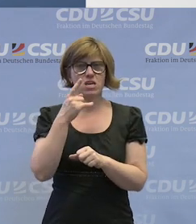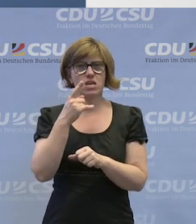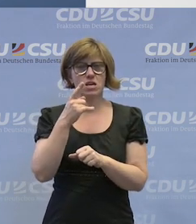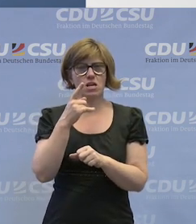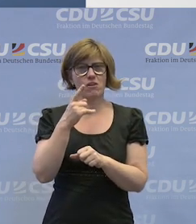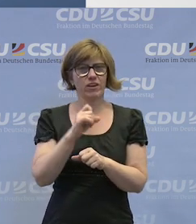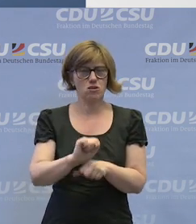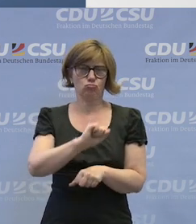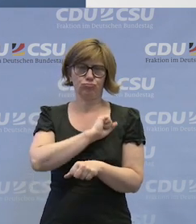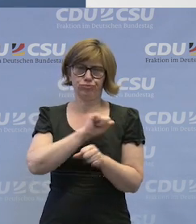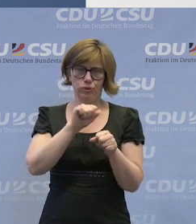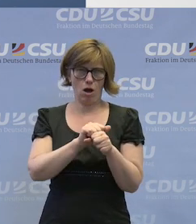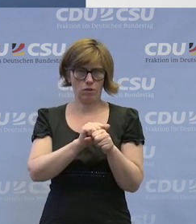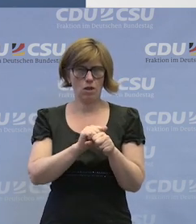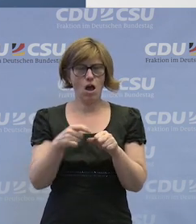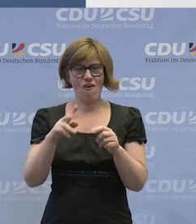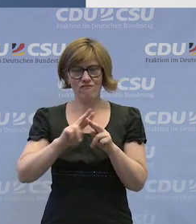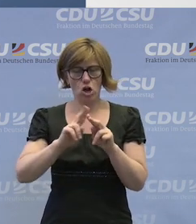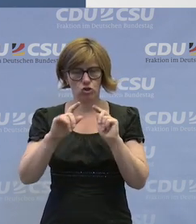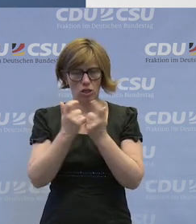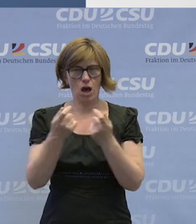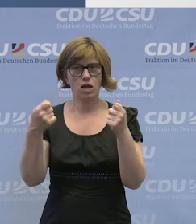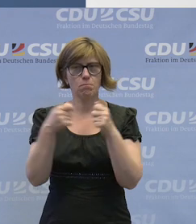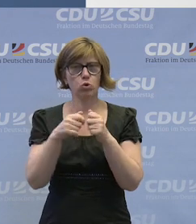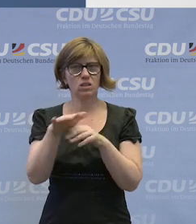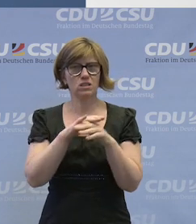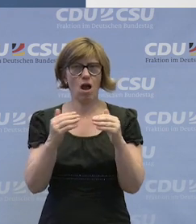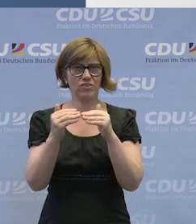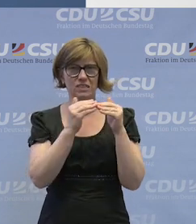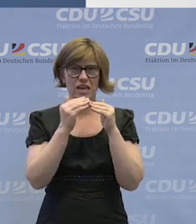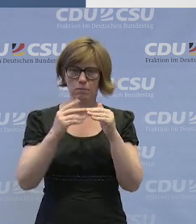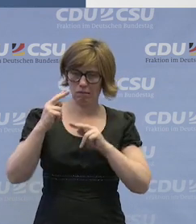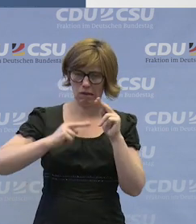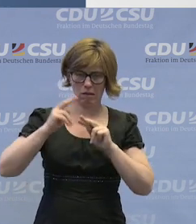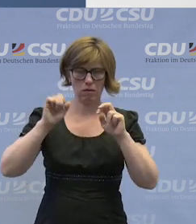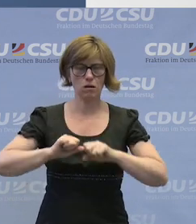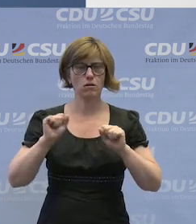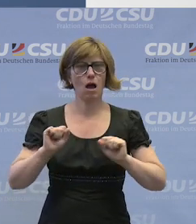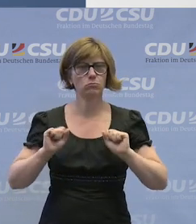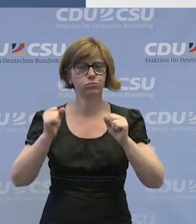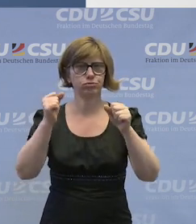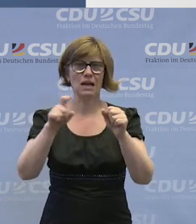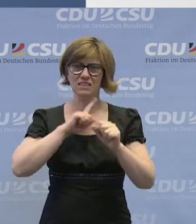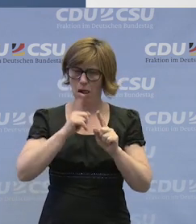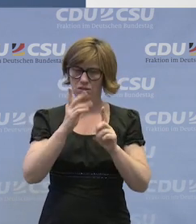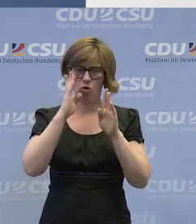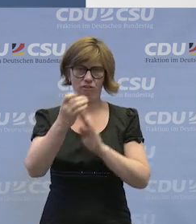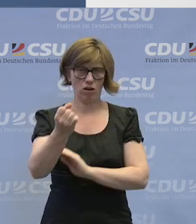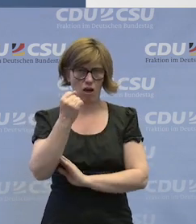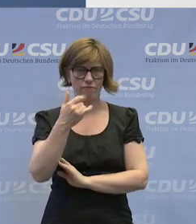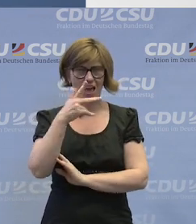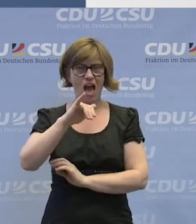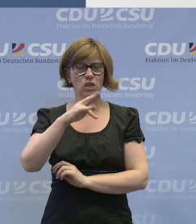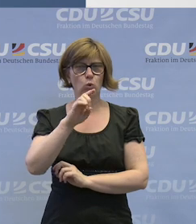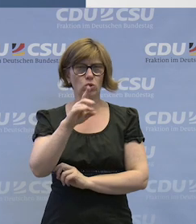Nutzen, was der Werkstattrat auf Bundes oder Landesebene an Know-how kennenlernt. Man ist eben auch eine Fachkraft, wie der Herr Judith